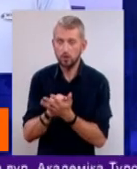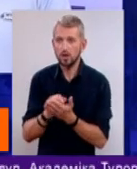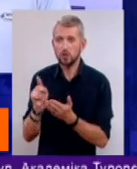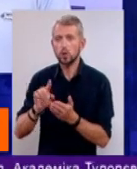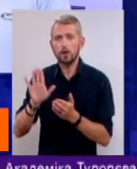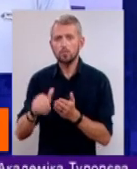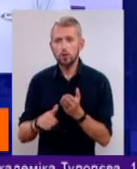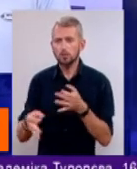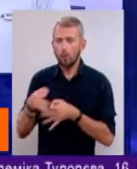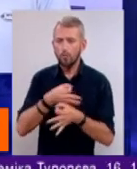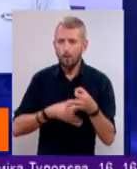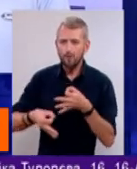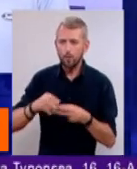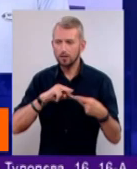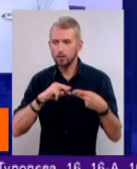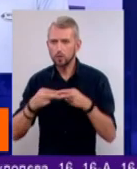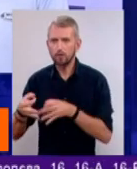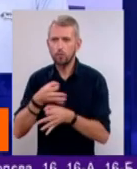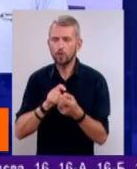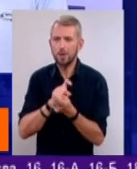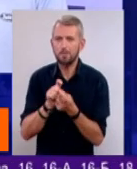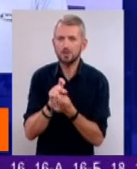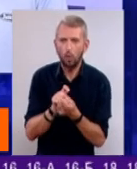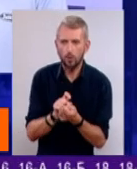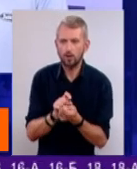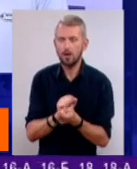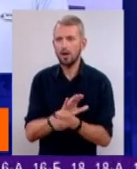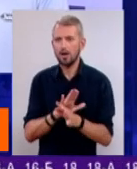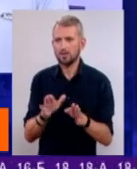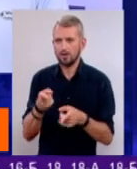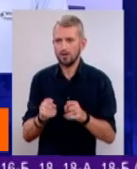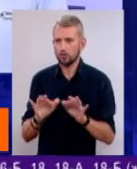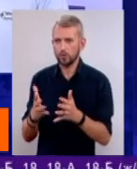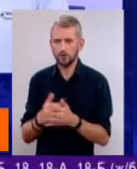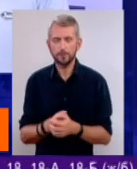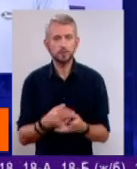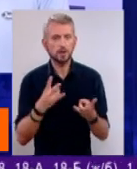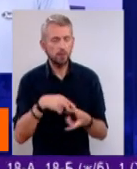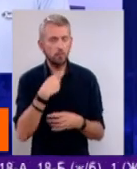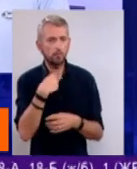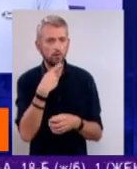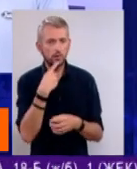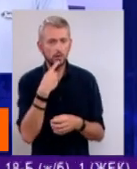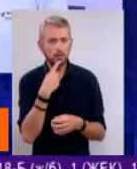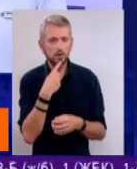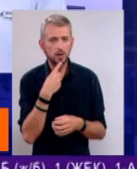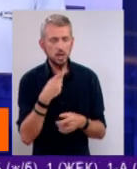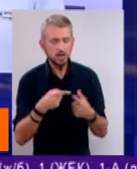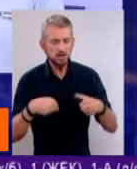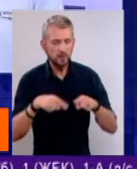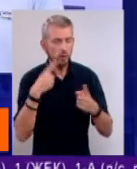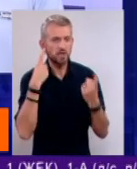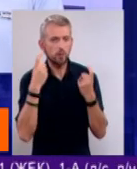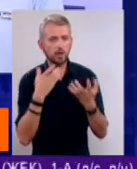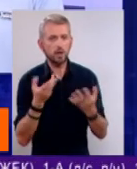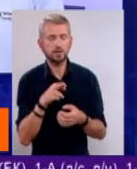обговорення переростає в обговорення пліток, а не дійсно події інформації. Треба виборти просто сферу інформації,